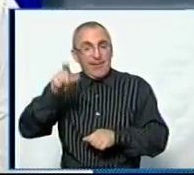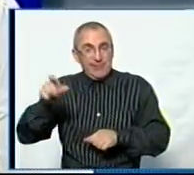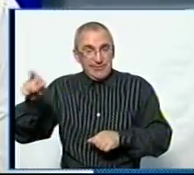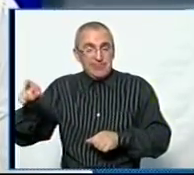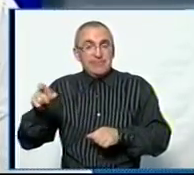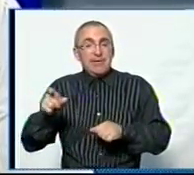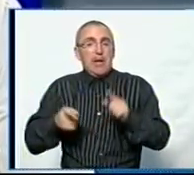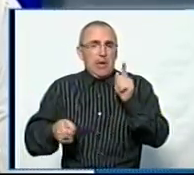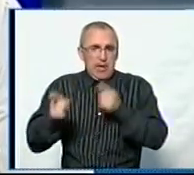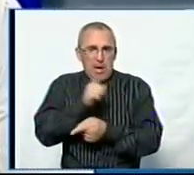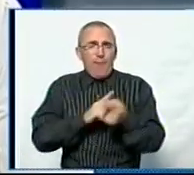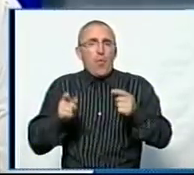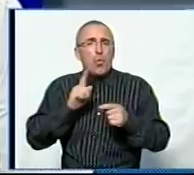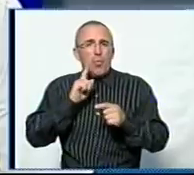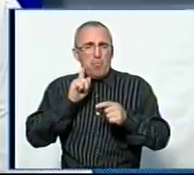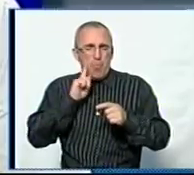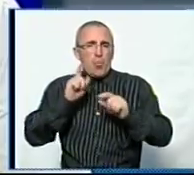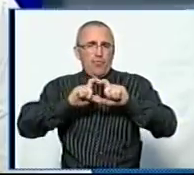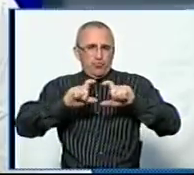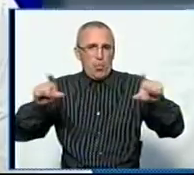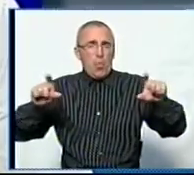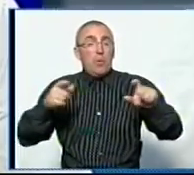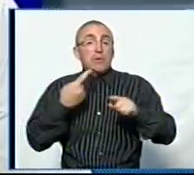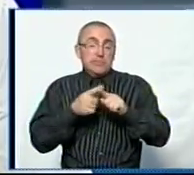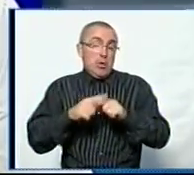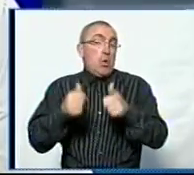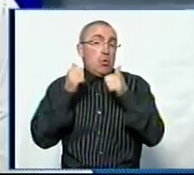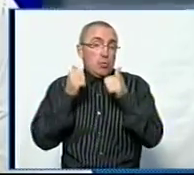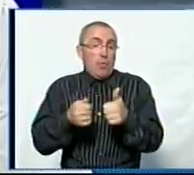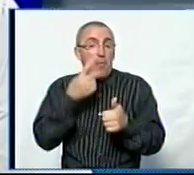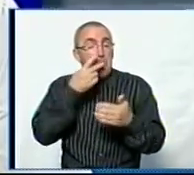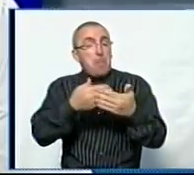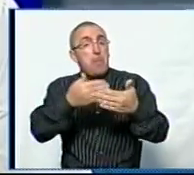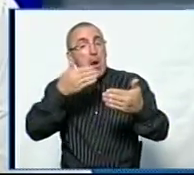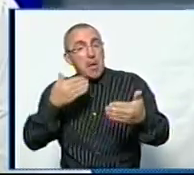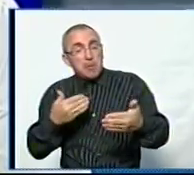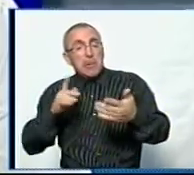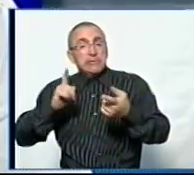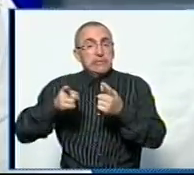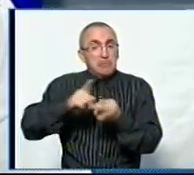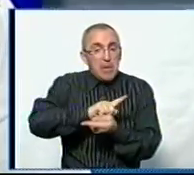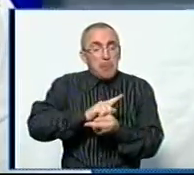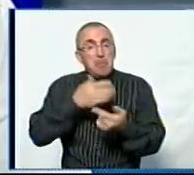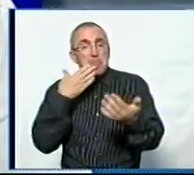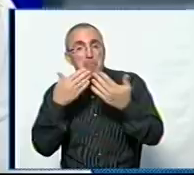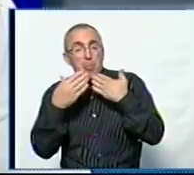за реформу нової української школи. Можливо, це і добре, тому що вона передбачає зміну підходів до викладання, як